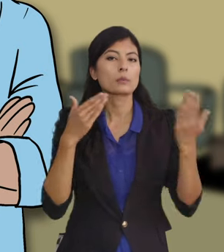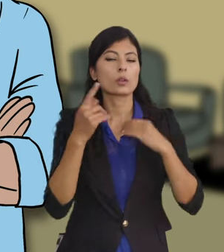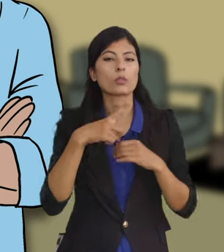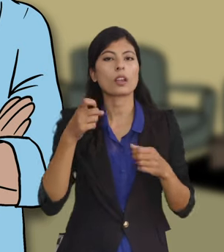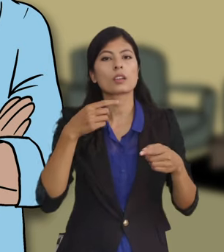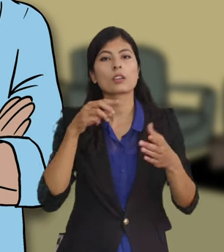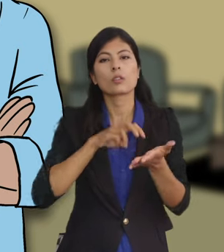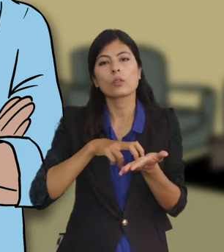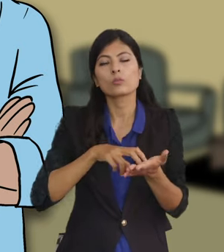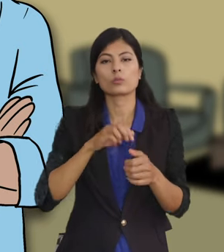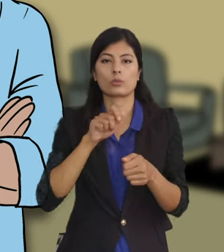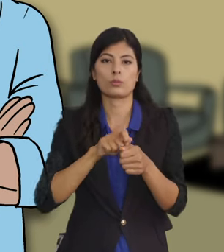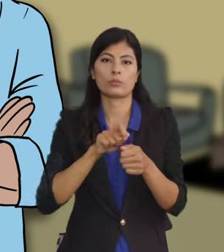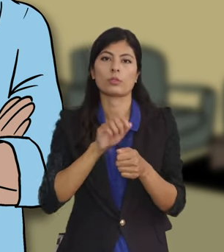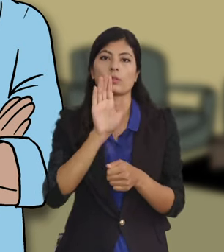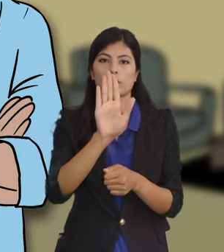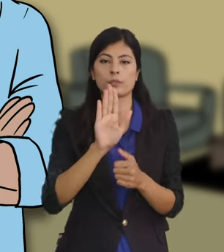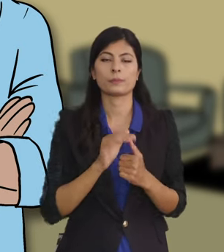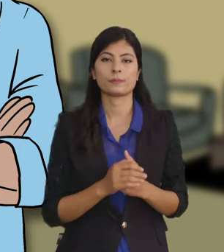को लागी नाजुग बनुदच